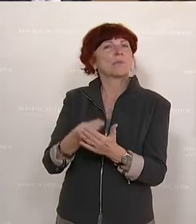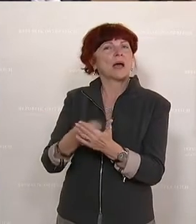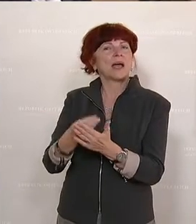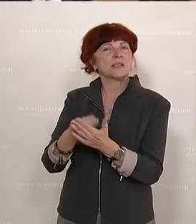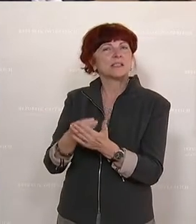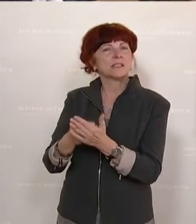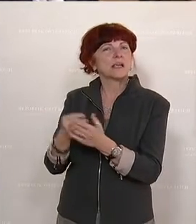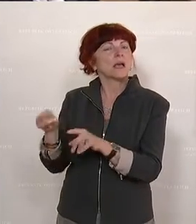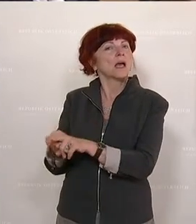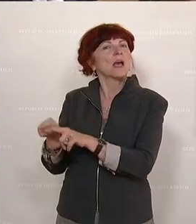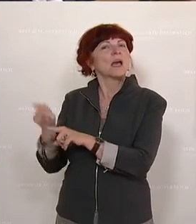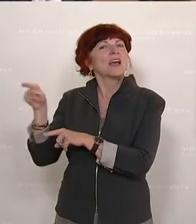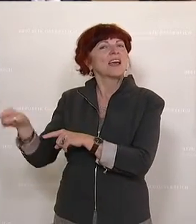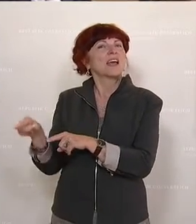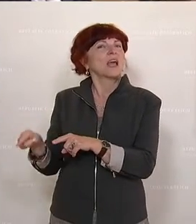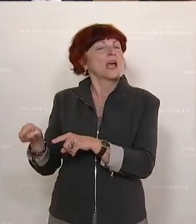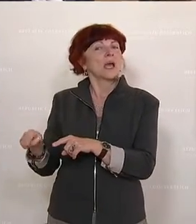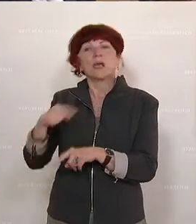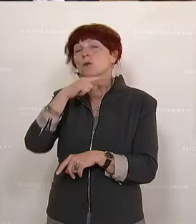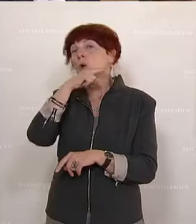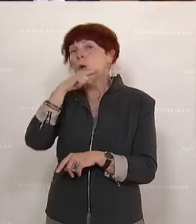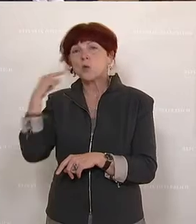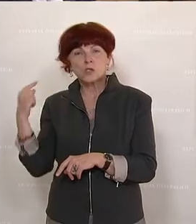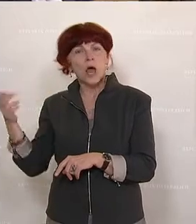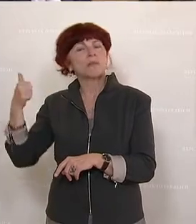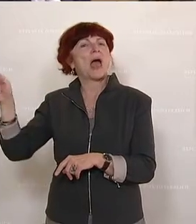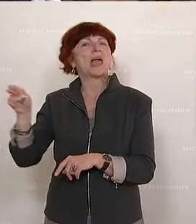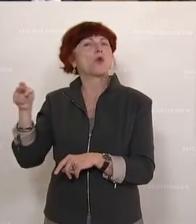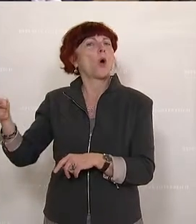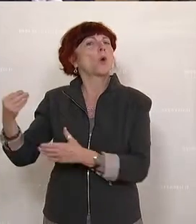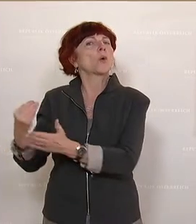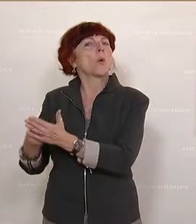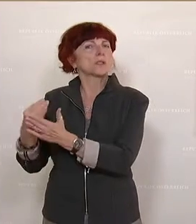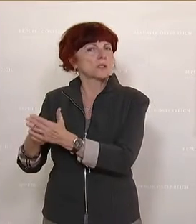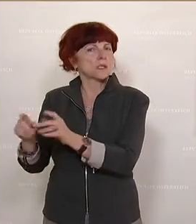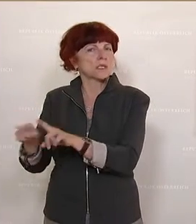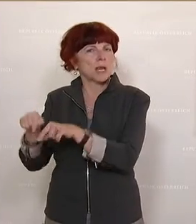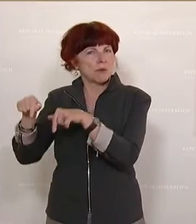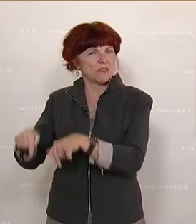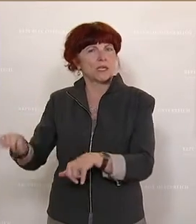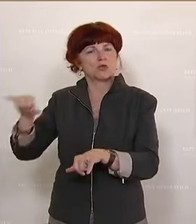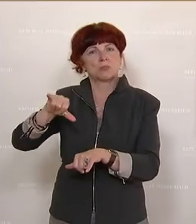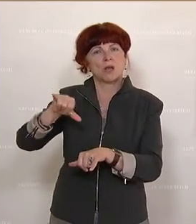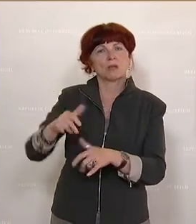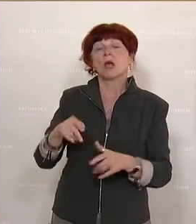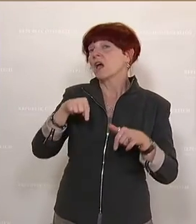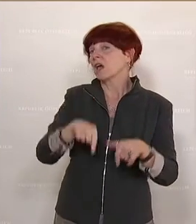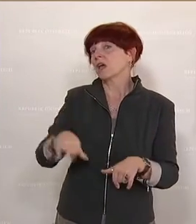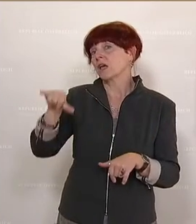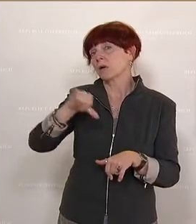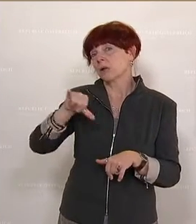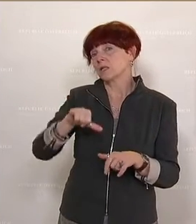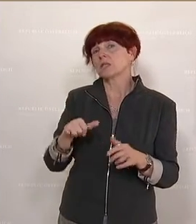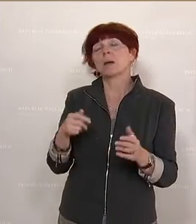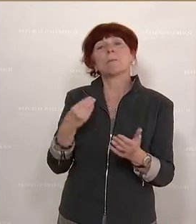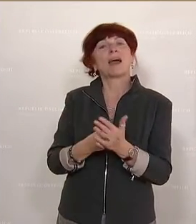ungefähr so ein Euro, so wie es bei uns immer gewesen ist. Wie schaut es jetzt genau bei uns aus im Vergleich? Spritpreis das Doppelte,